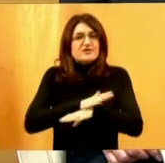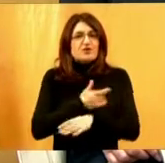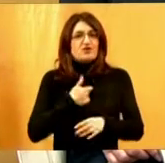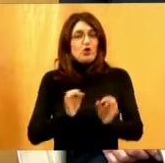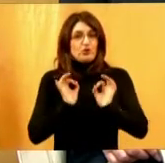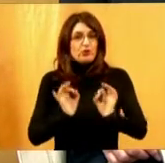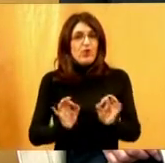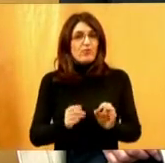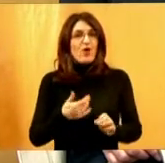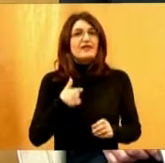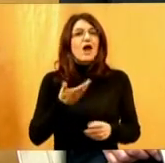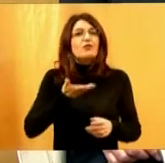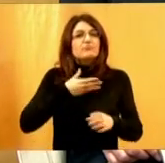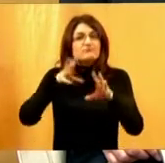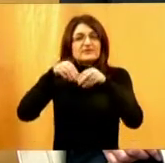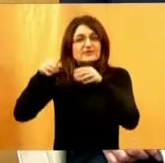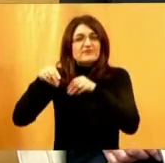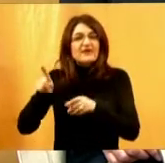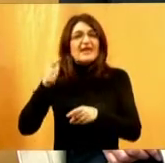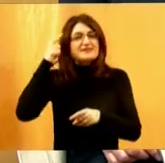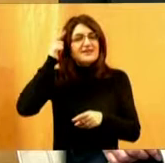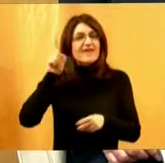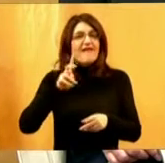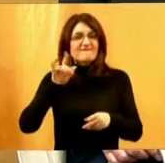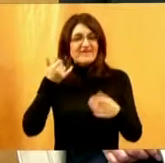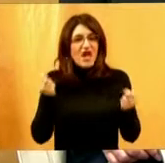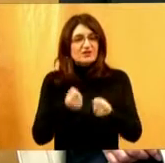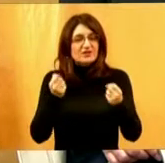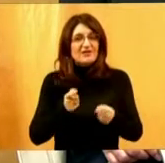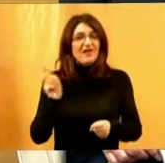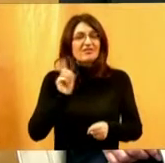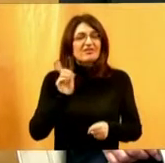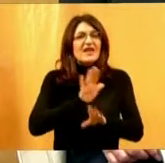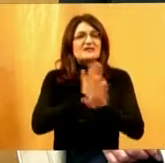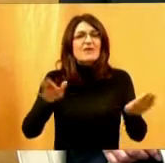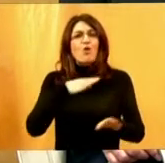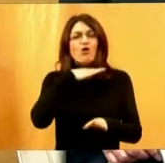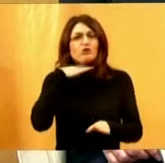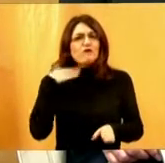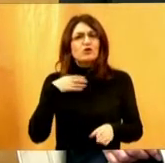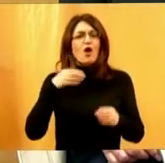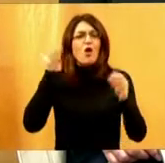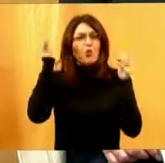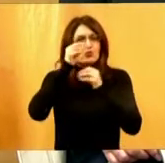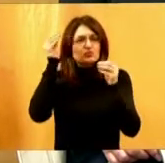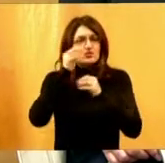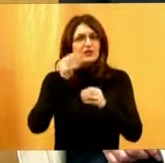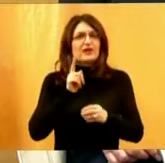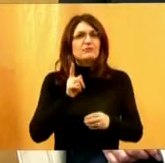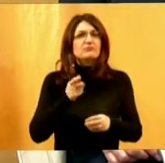da bi moglo usvajati znanja i vještine jer nije samo dovoljno naučiti određene